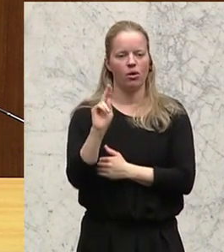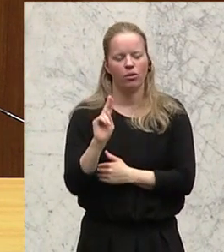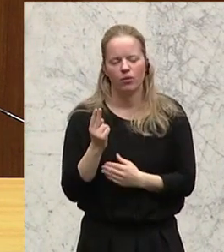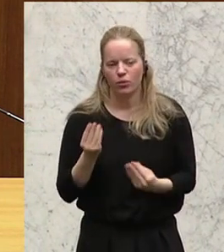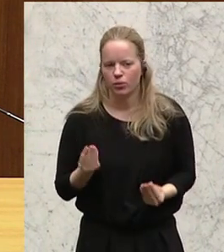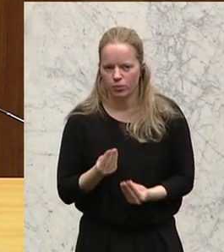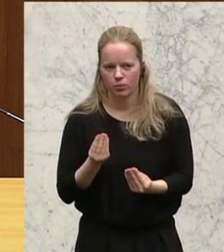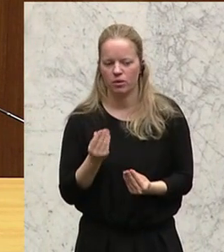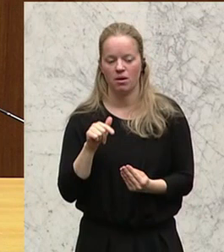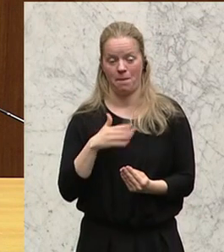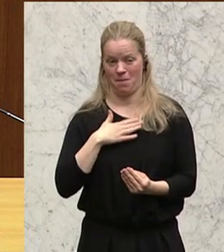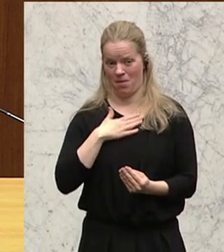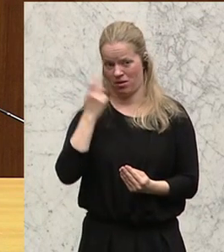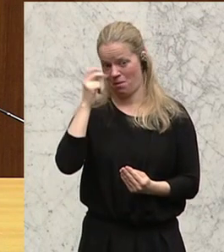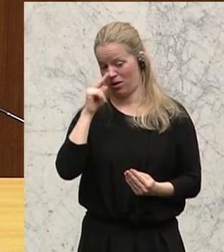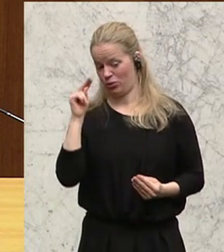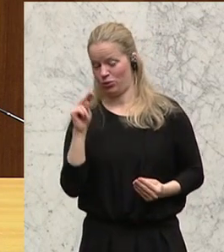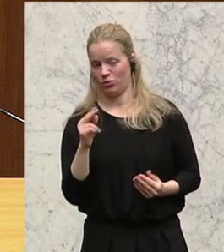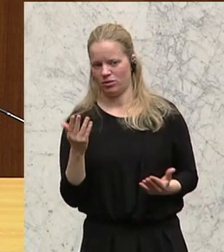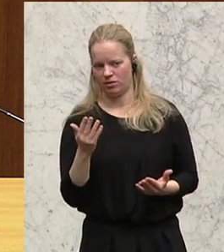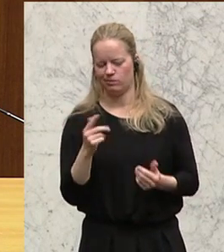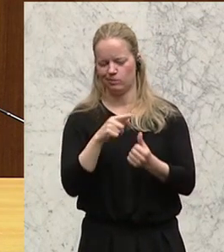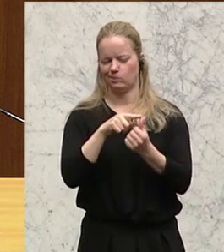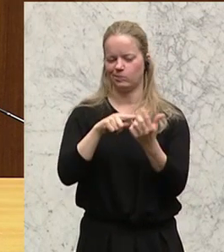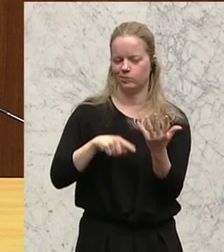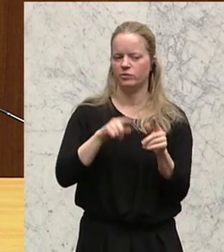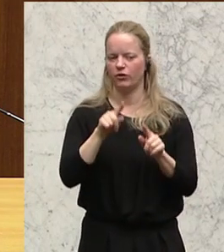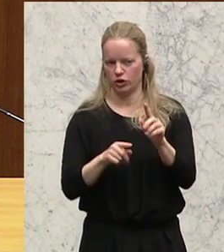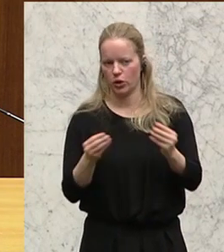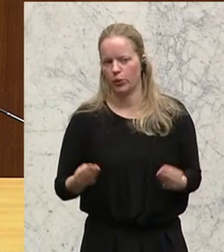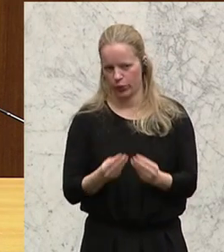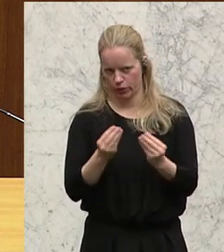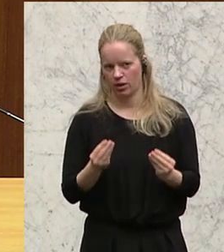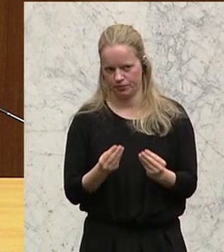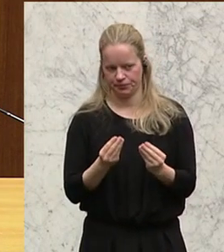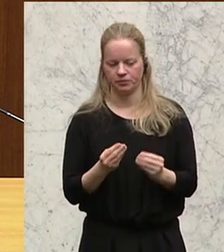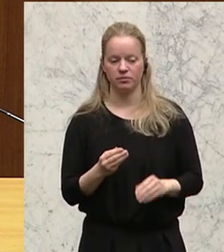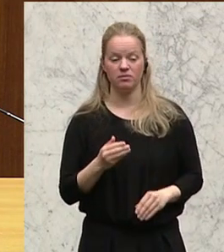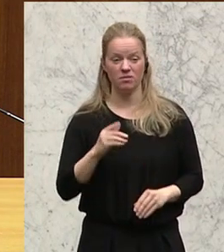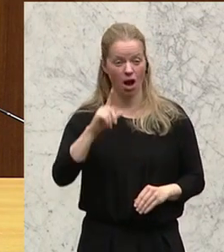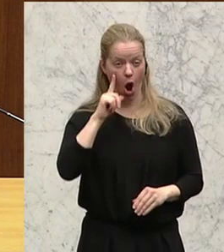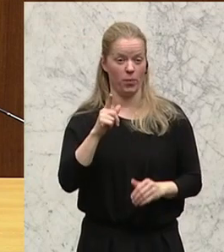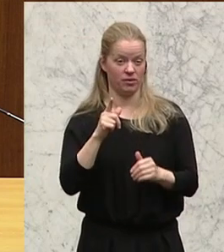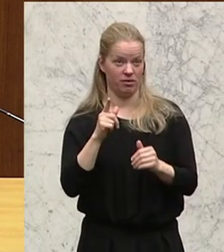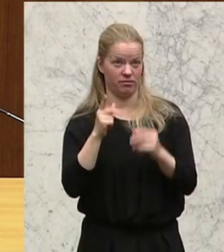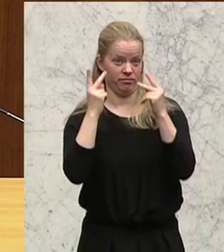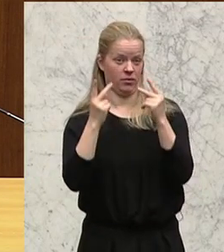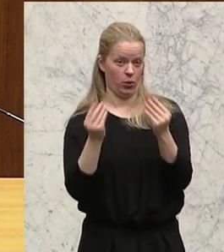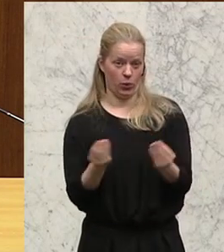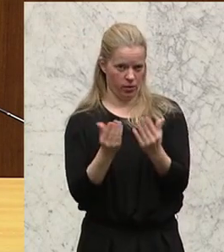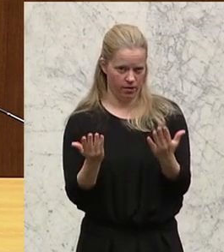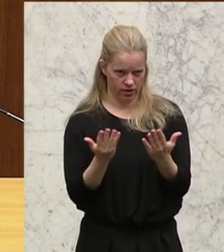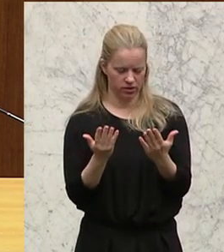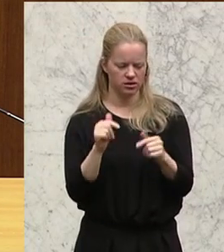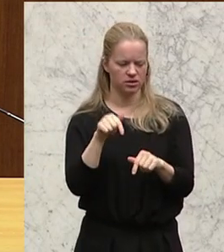aus meiner Sicht in einer Vielzahl. Und zwar aus meiner Sicht ist der Hauptgrund, dass die